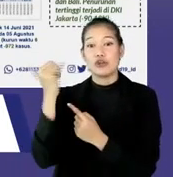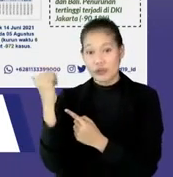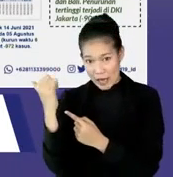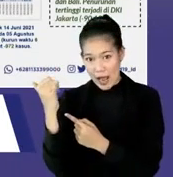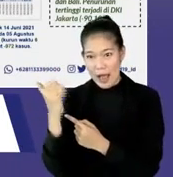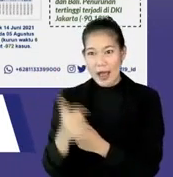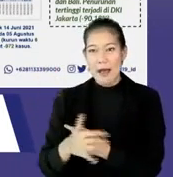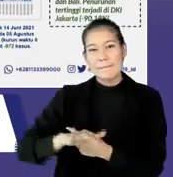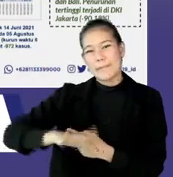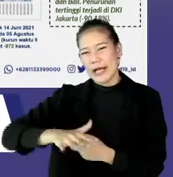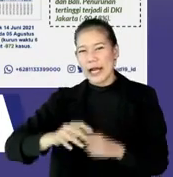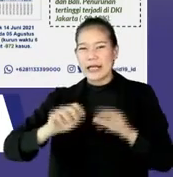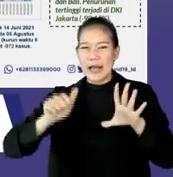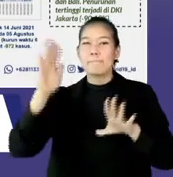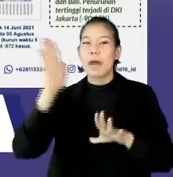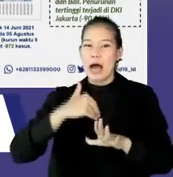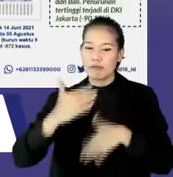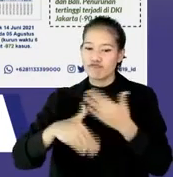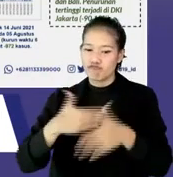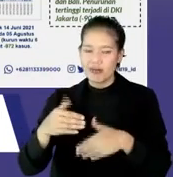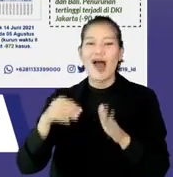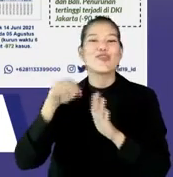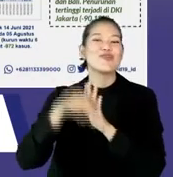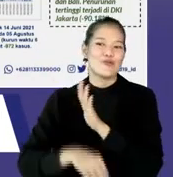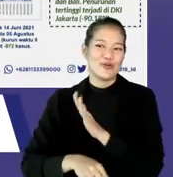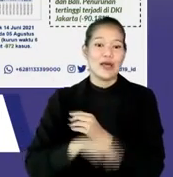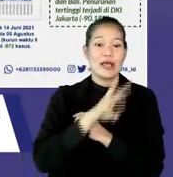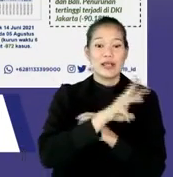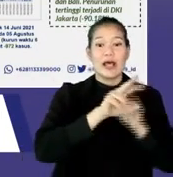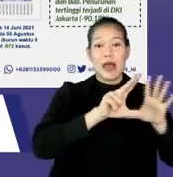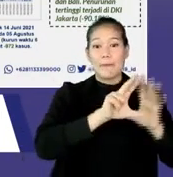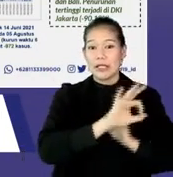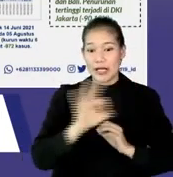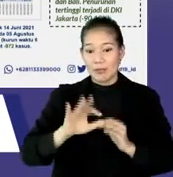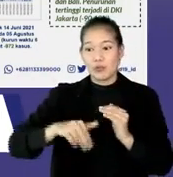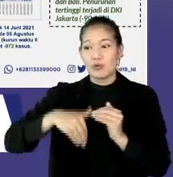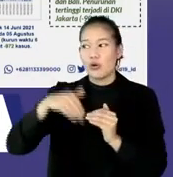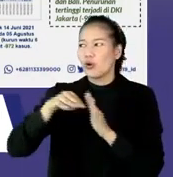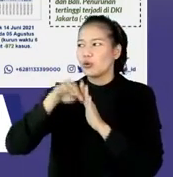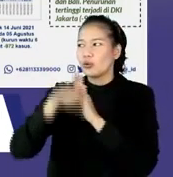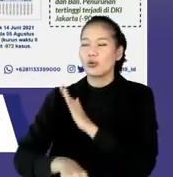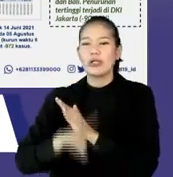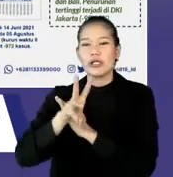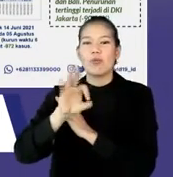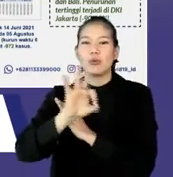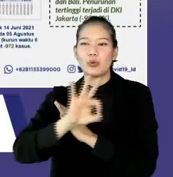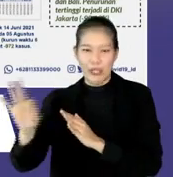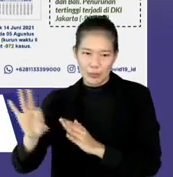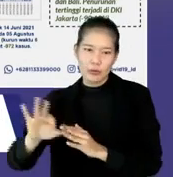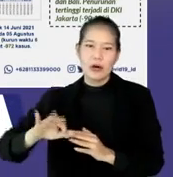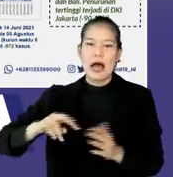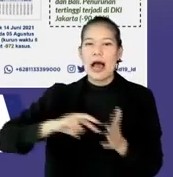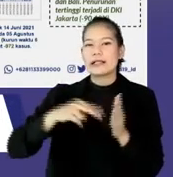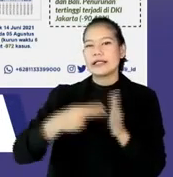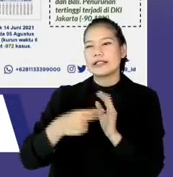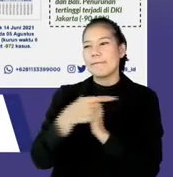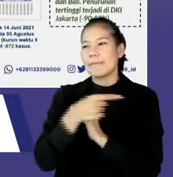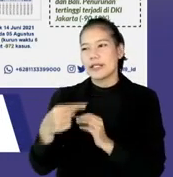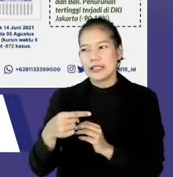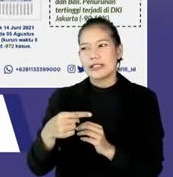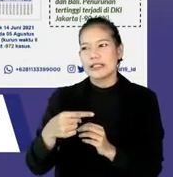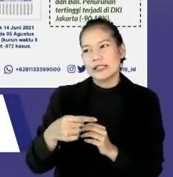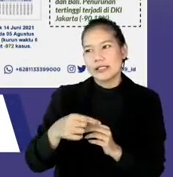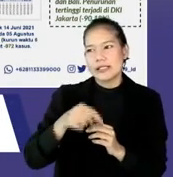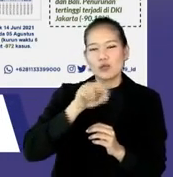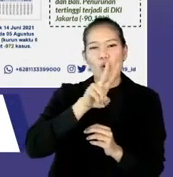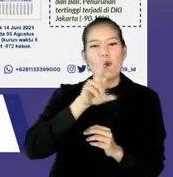sekitar 6 hari penurunan kasus, makanya dari 38.000 turun ke 30.000, minus sekitar 20,79%